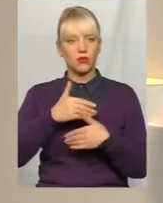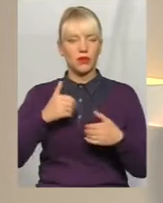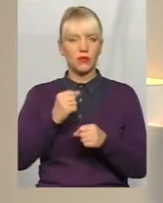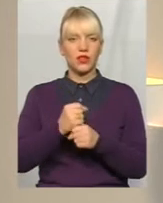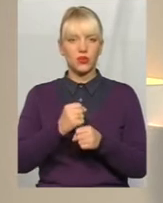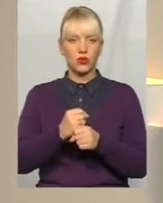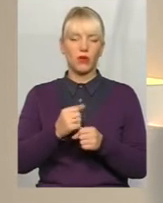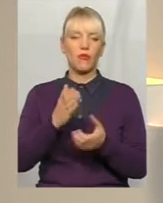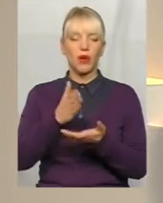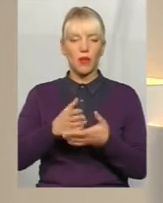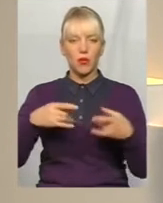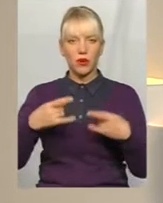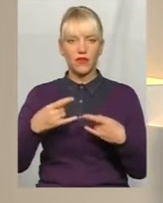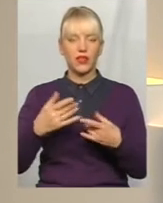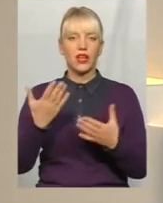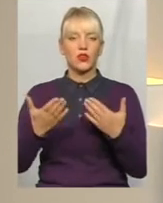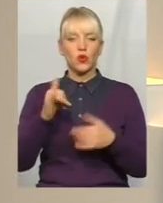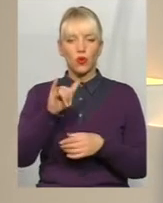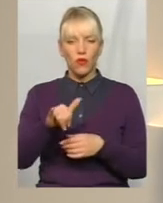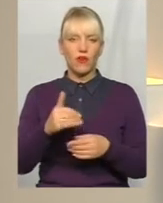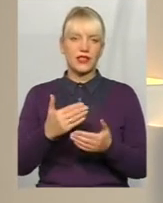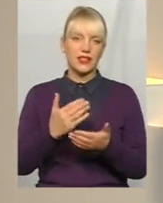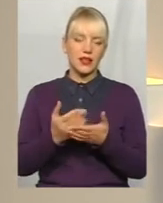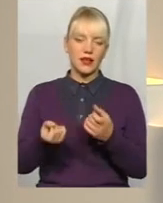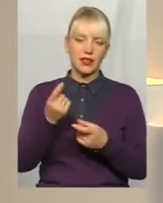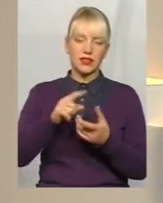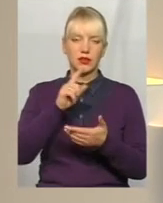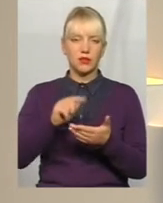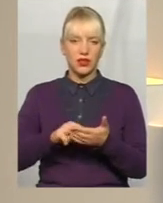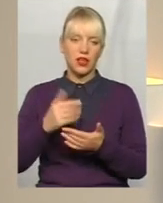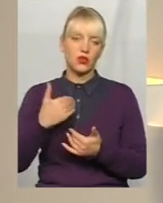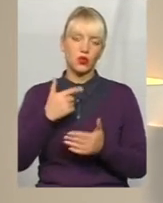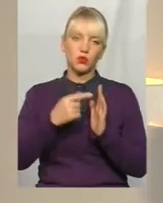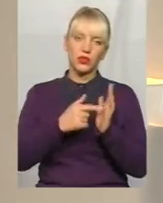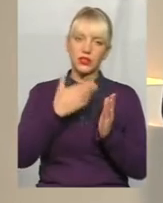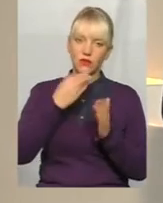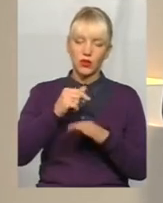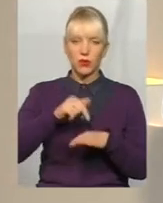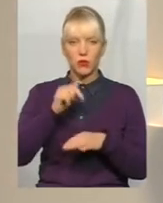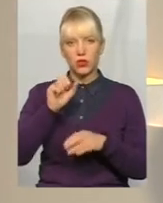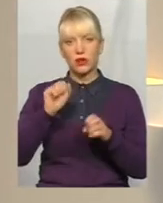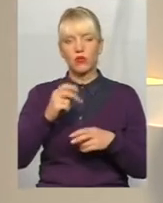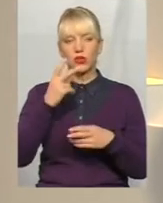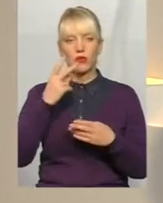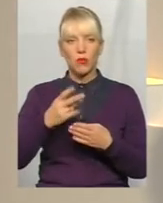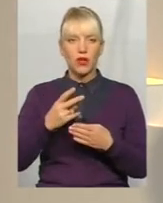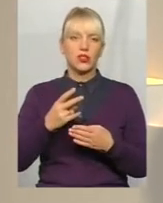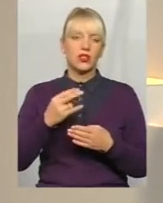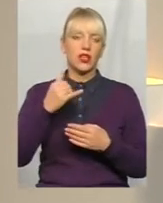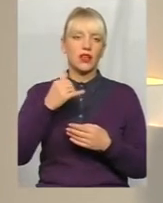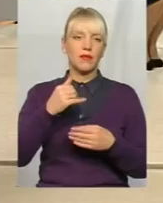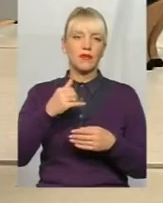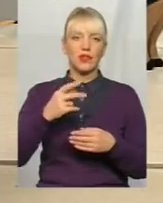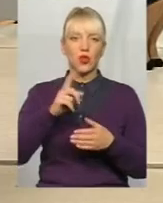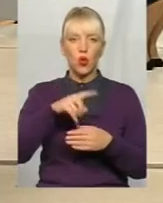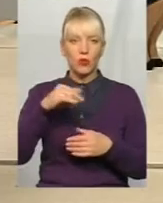Тому якщо у вас виникли питання, або ви також хочете поділити своїми емоціями, телефонуйте, номер телефону бачите на екрані. Отож, хто розпочне?